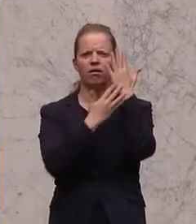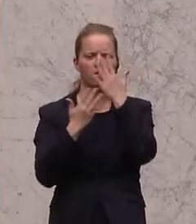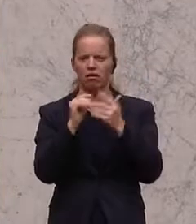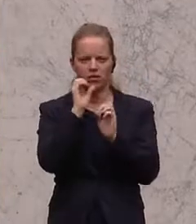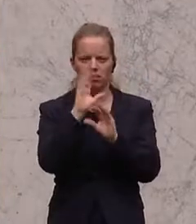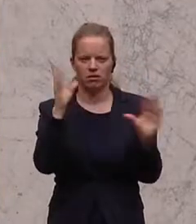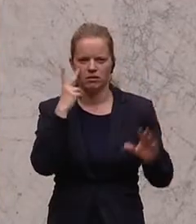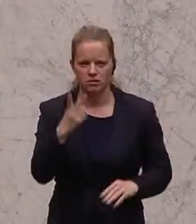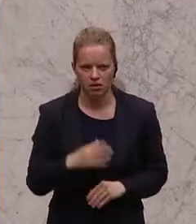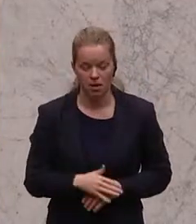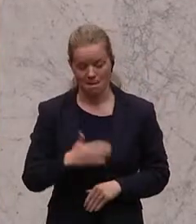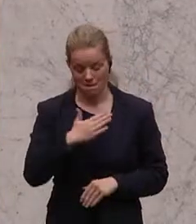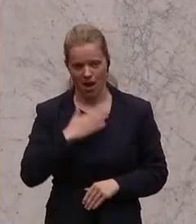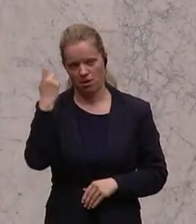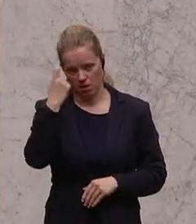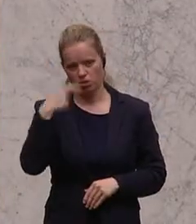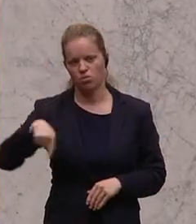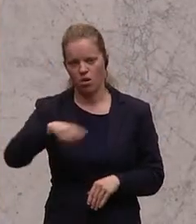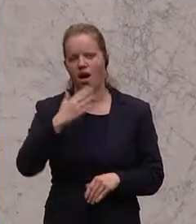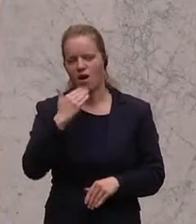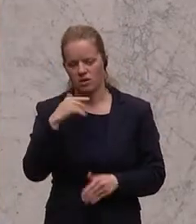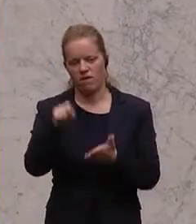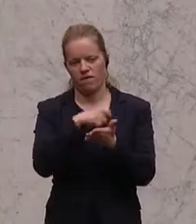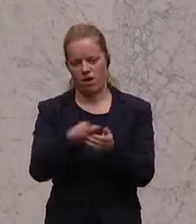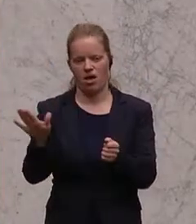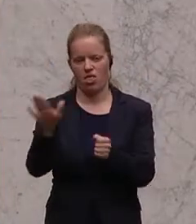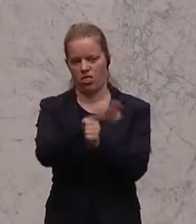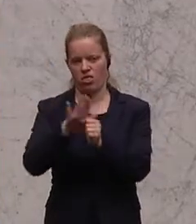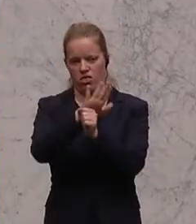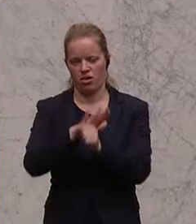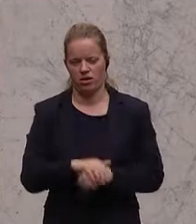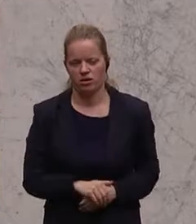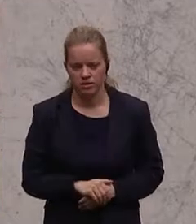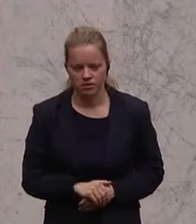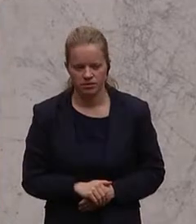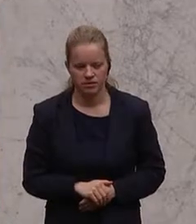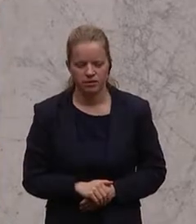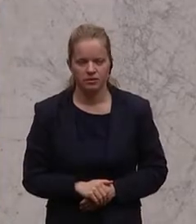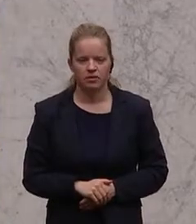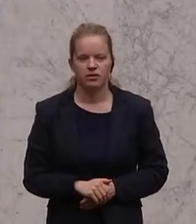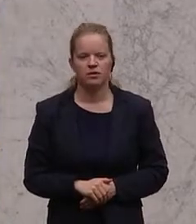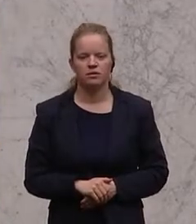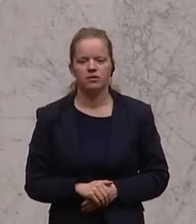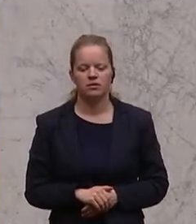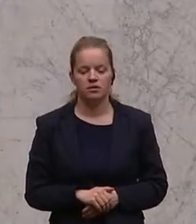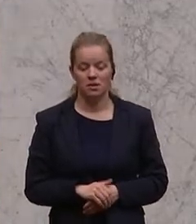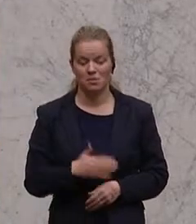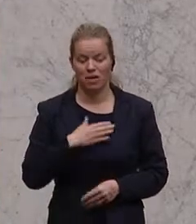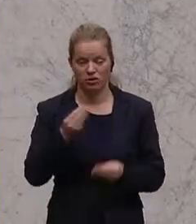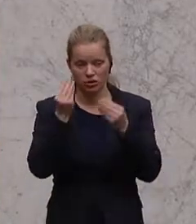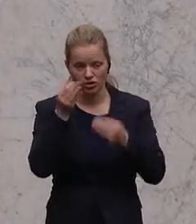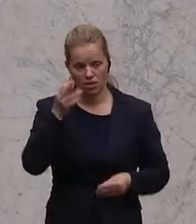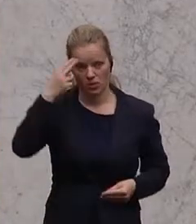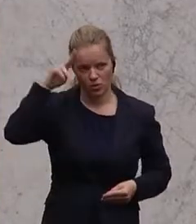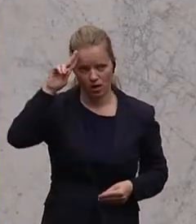aus meiner Sicht Wählertäuschung. Meine geschätzten Damen und Herren, das, was wir in den letzten Tagen und